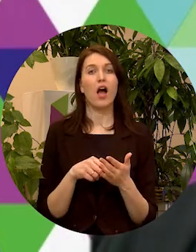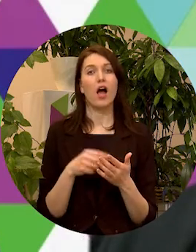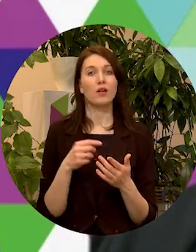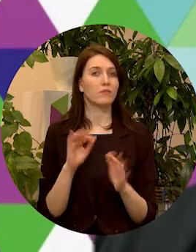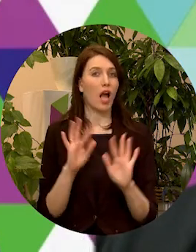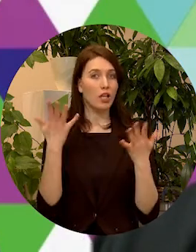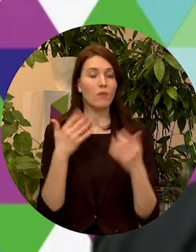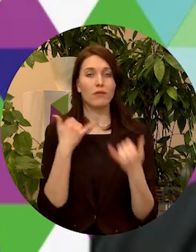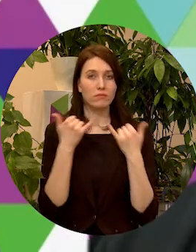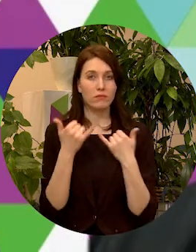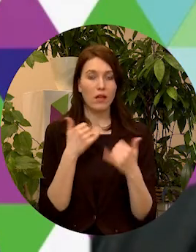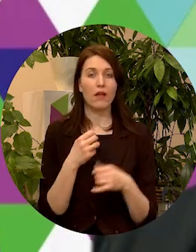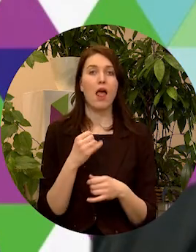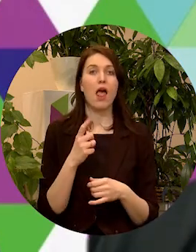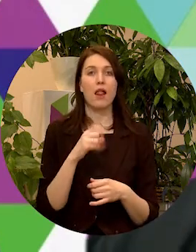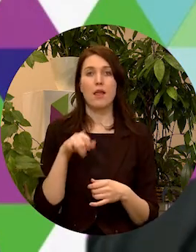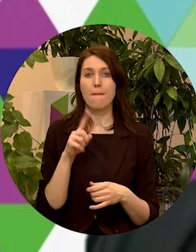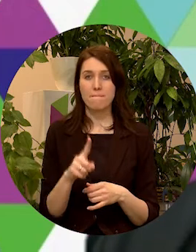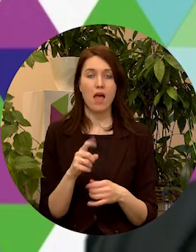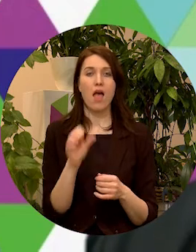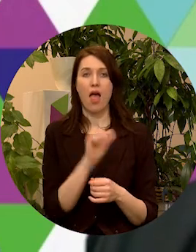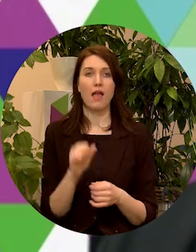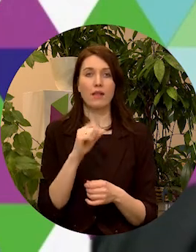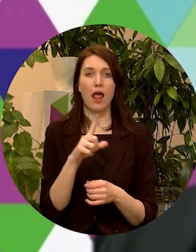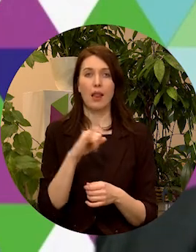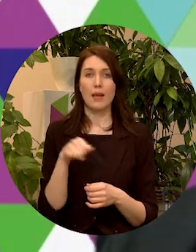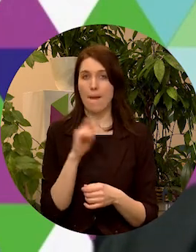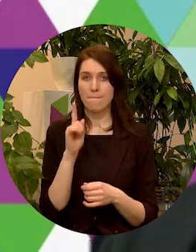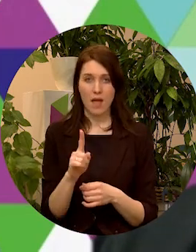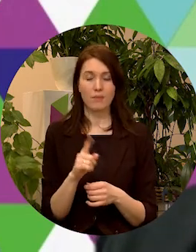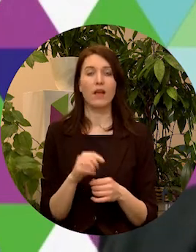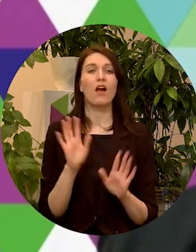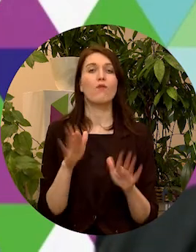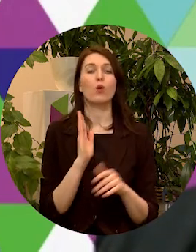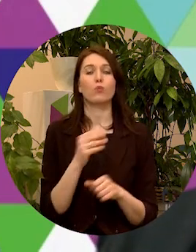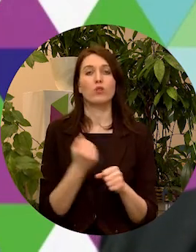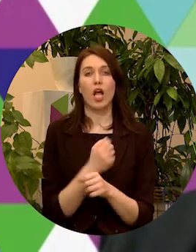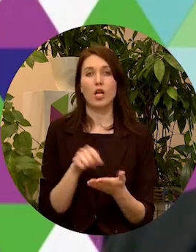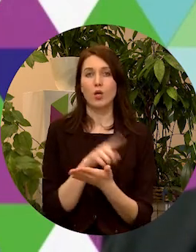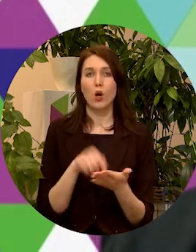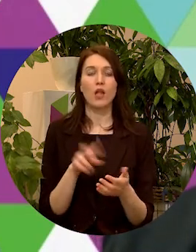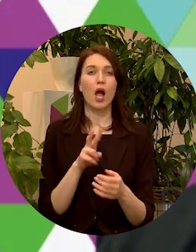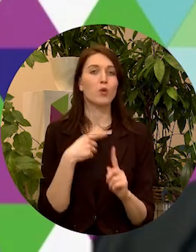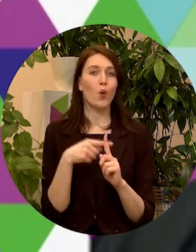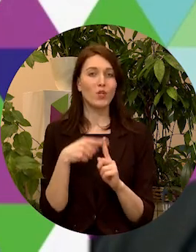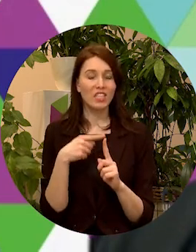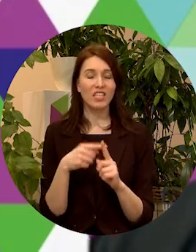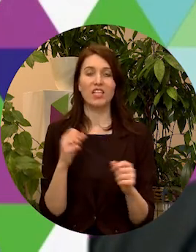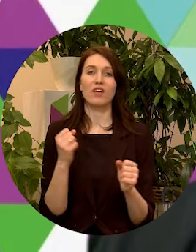ar mums uz LEP, LEP, un tas varbūt gan jautājumos, kas ir pozitīvi, gan